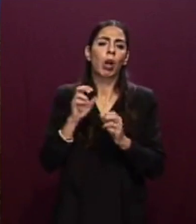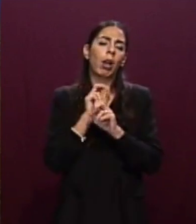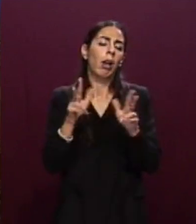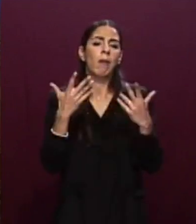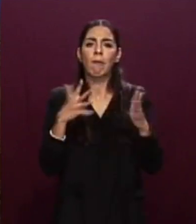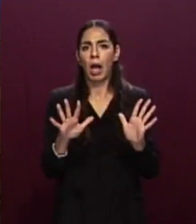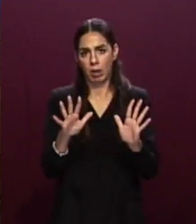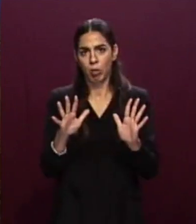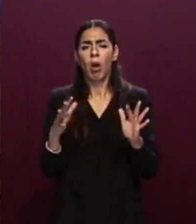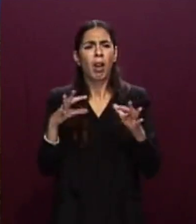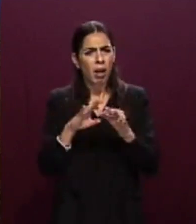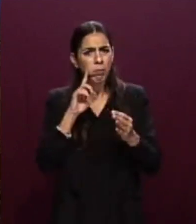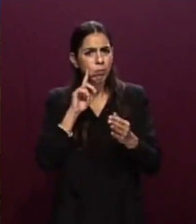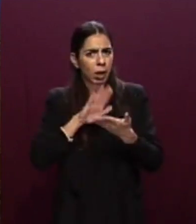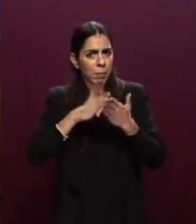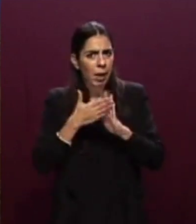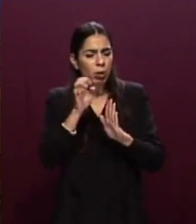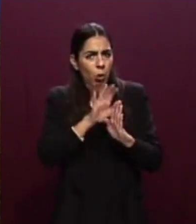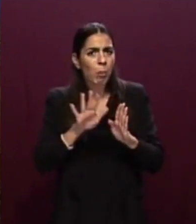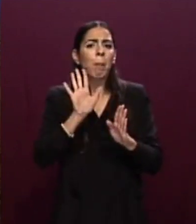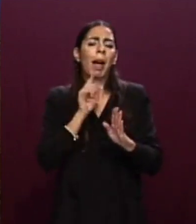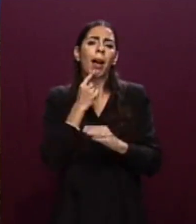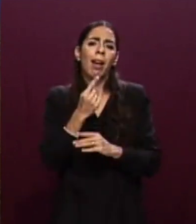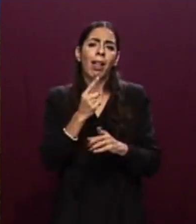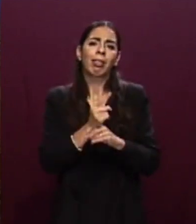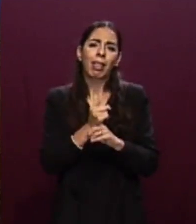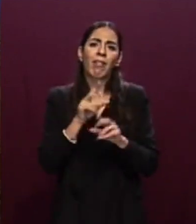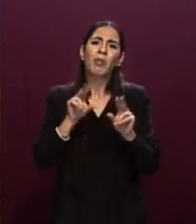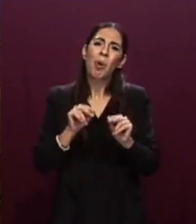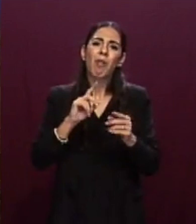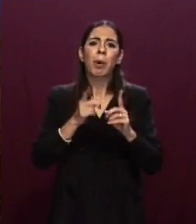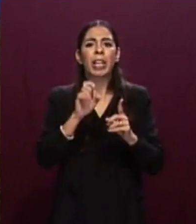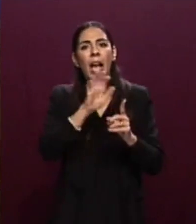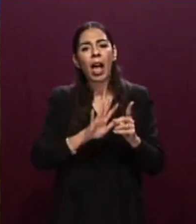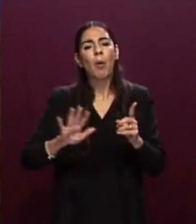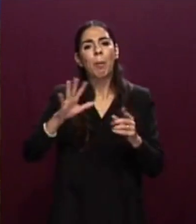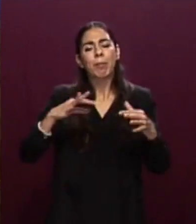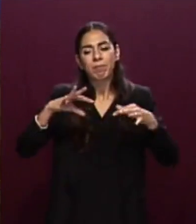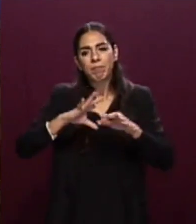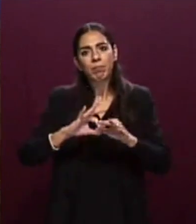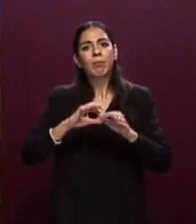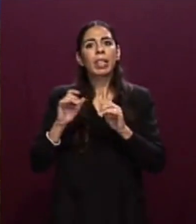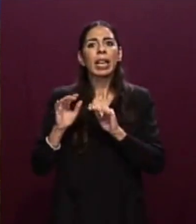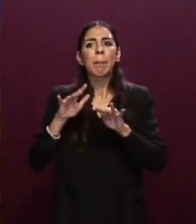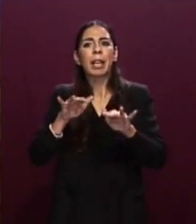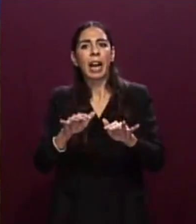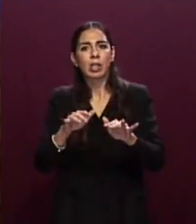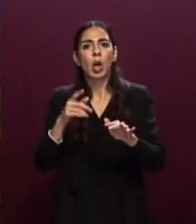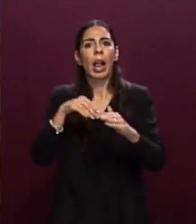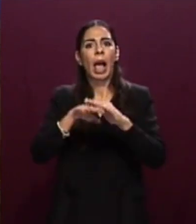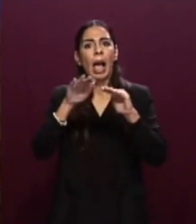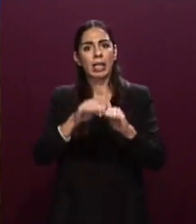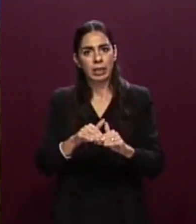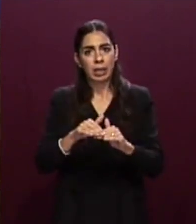la necessità di sviluppare una nuova politica europea in materia di migrazione e di asilo, realmente ispirata ai principi di